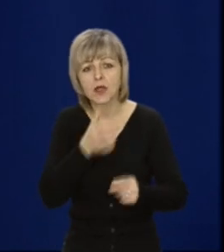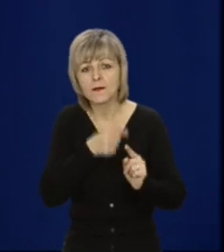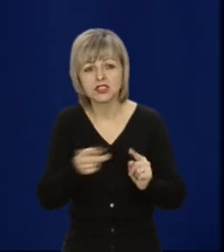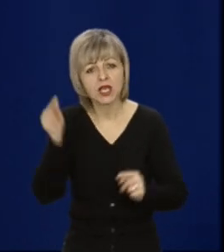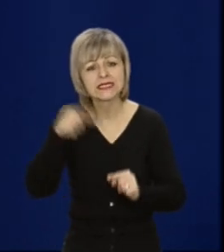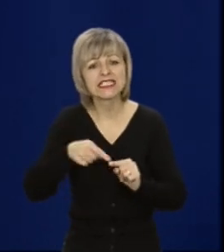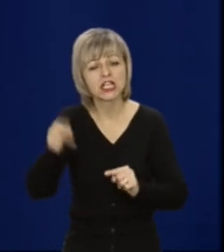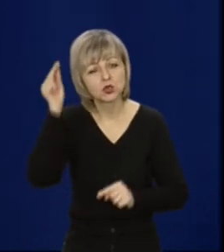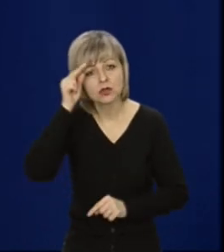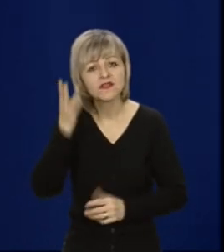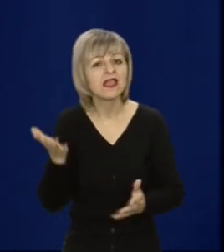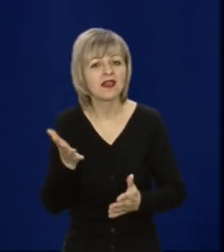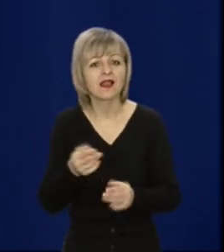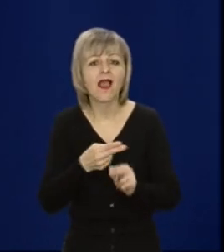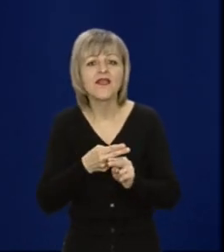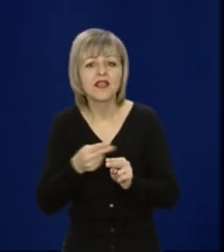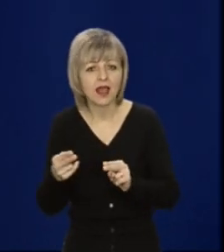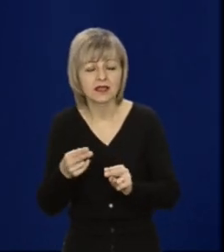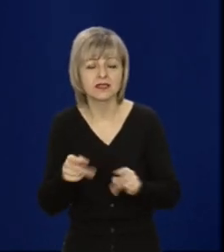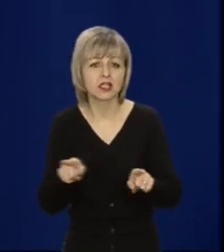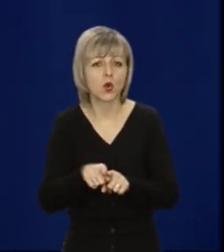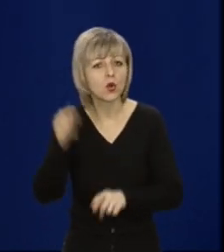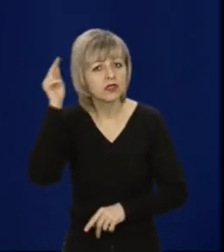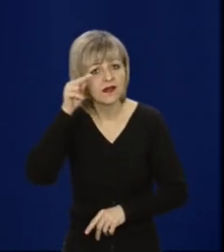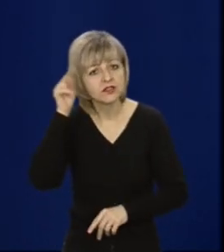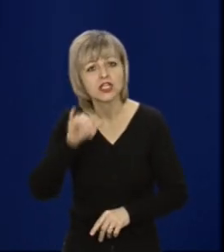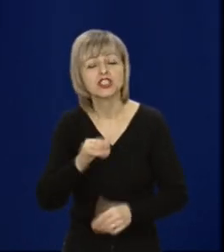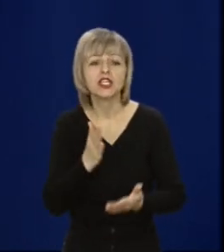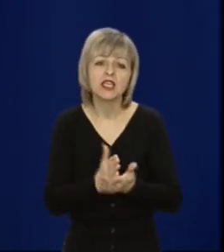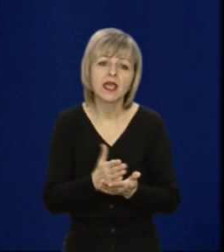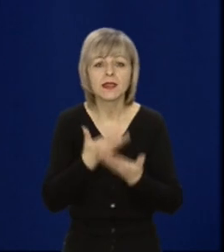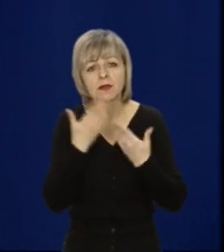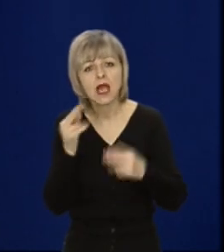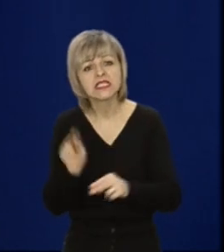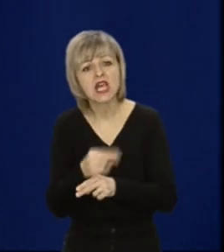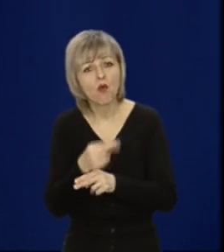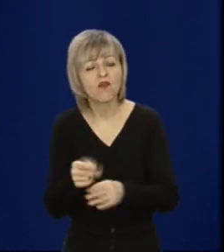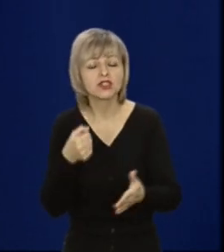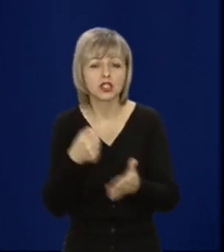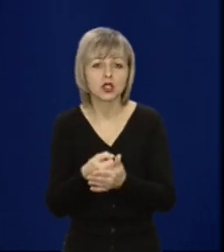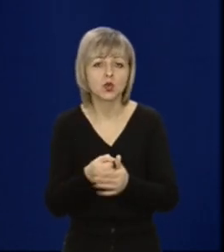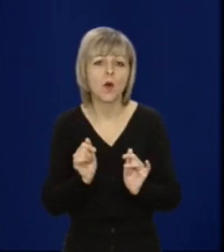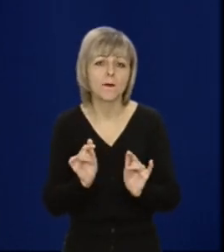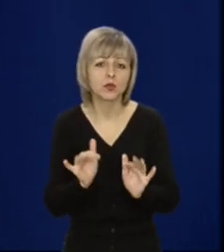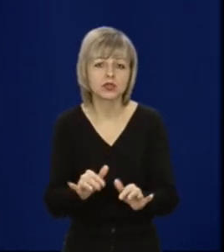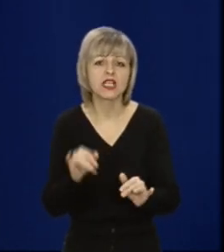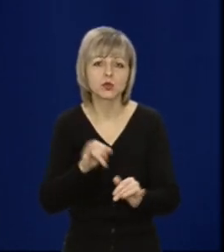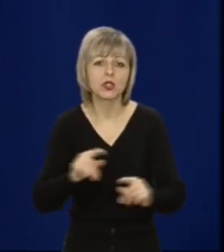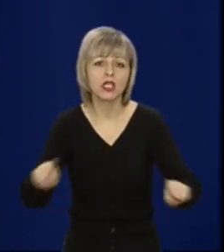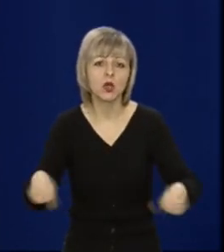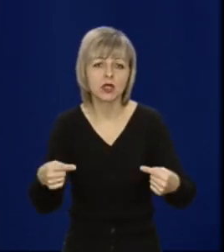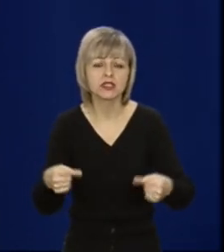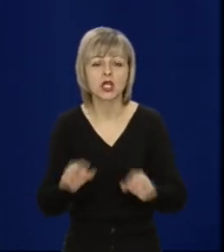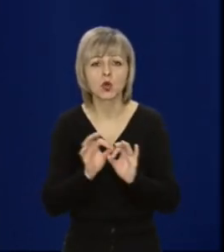дистанційного навчання, яка, власне, якість дистанційного навчання і чиє зауваження до самого процесу його організації,